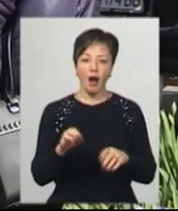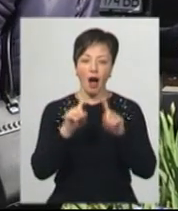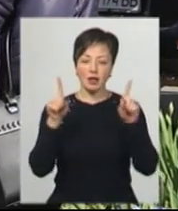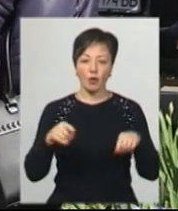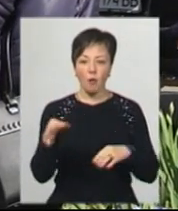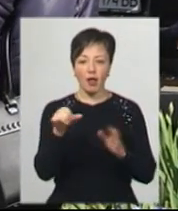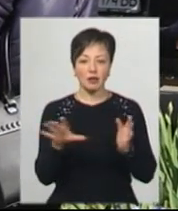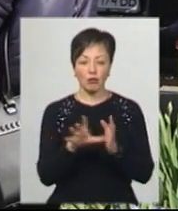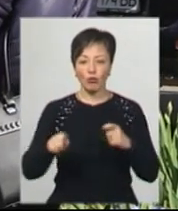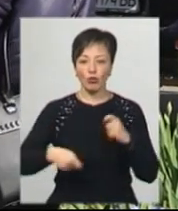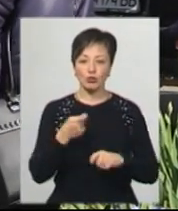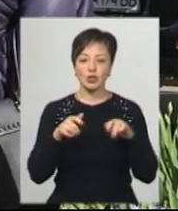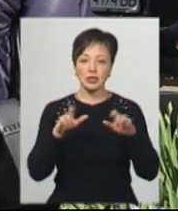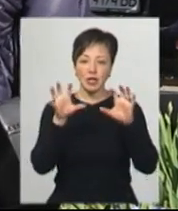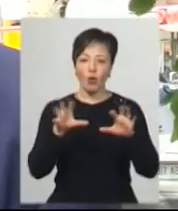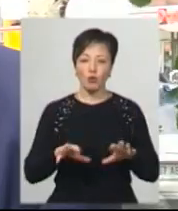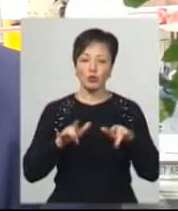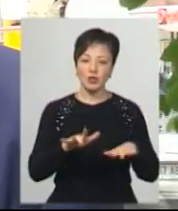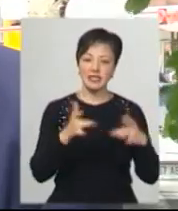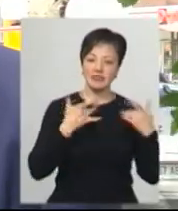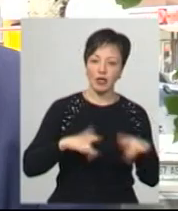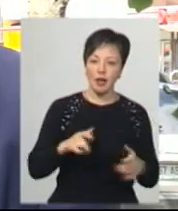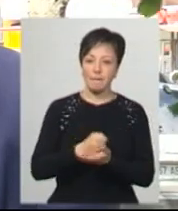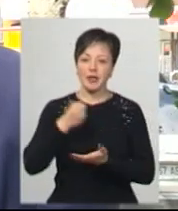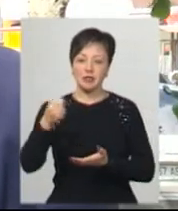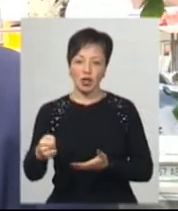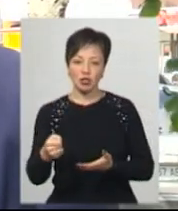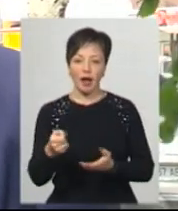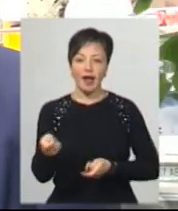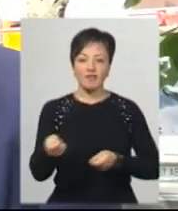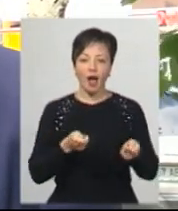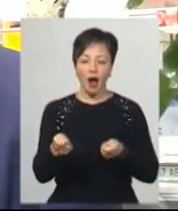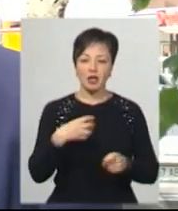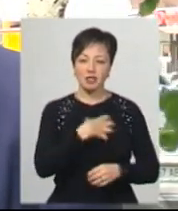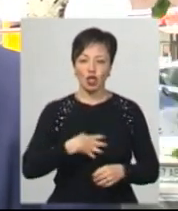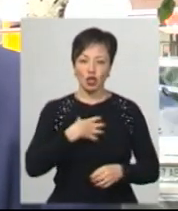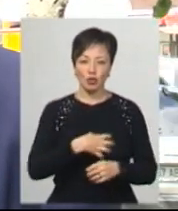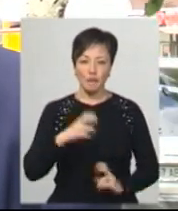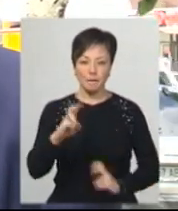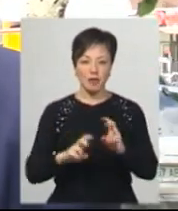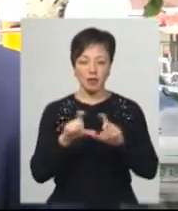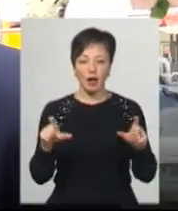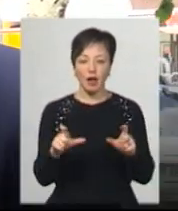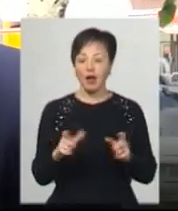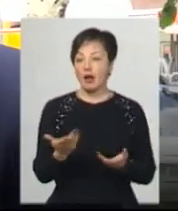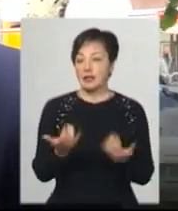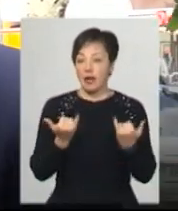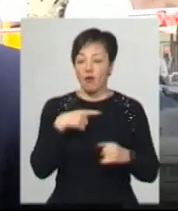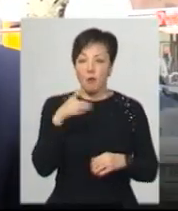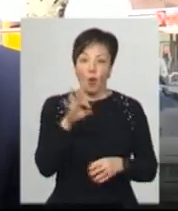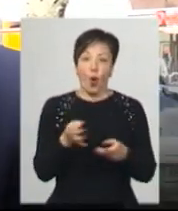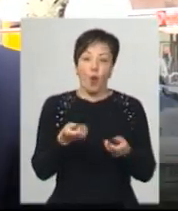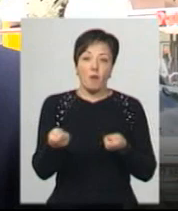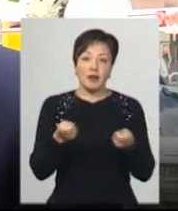обленерго», порушила законність процедури звільнення і призначення керівника стратегічної підприємства. Мога йде про якесь управлінське рішення, яке